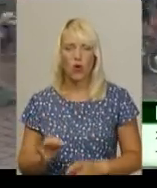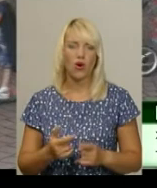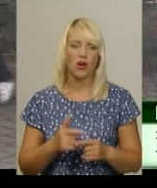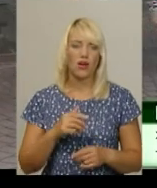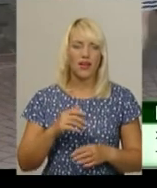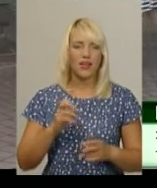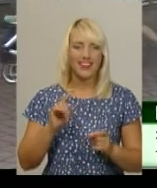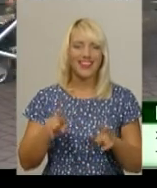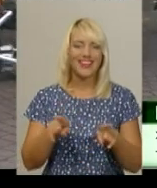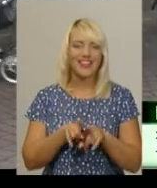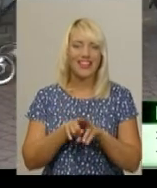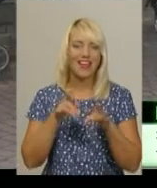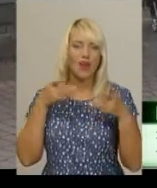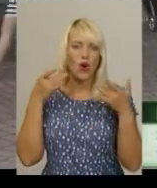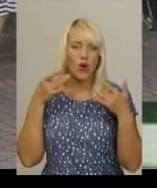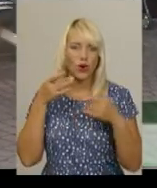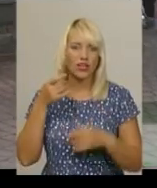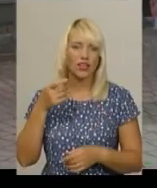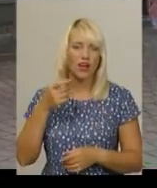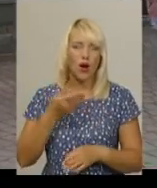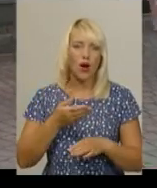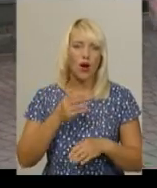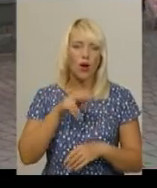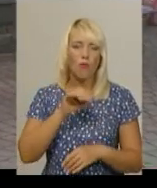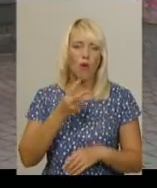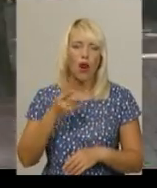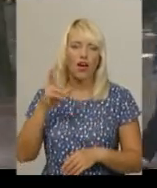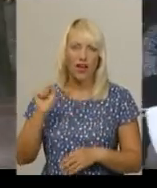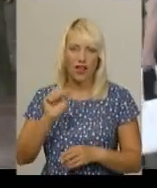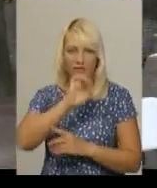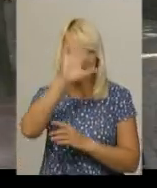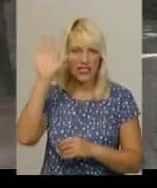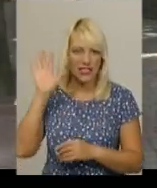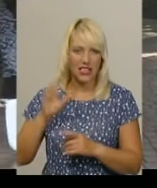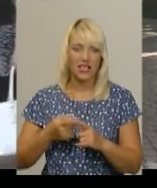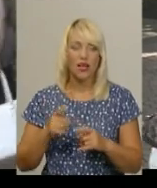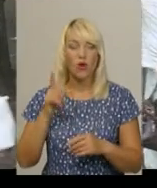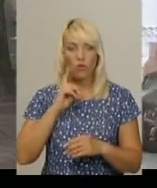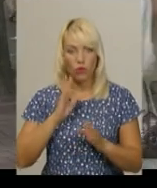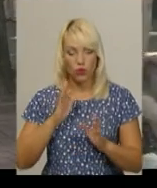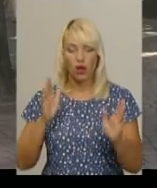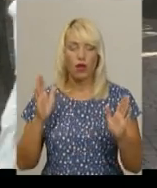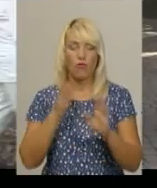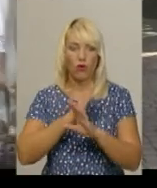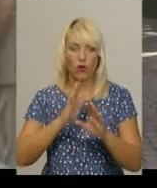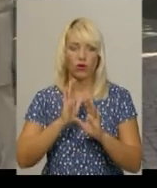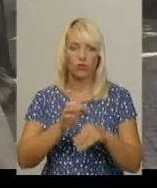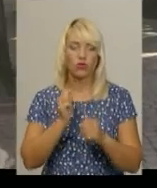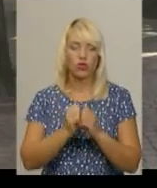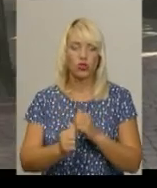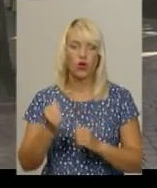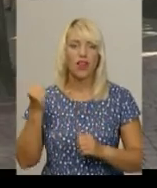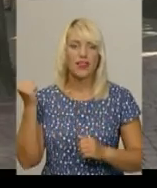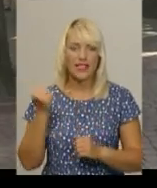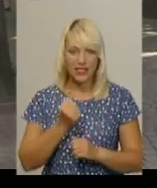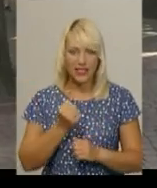полічки такі українські хороші, такі весільні навіть. Поки погода буде, ми будемо проводити щонеділі